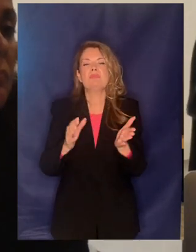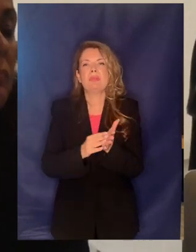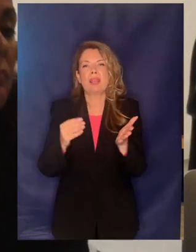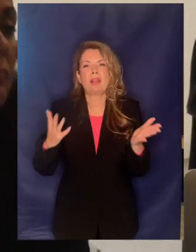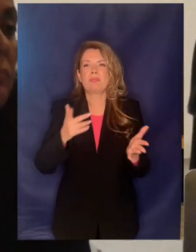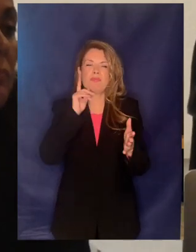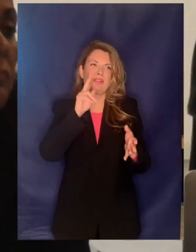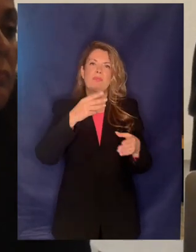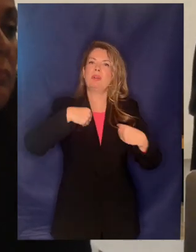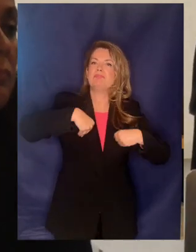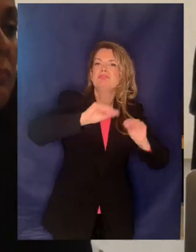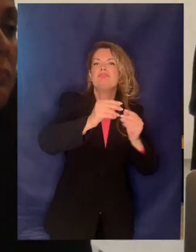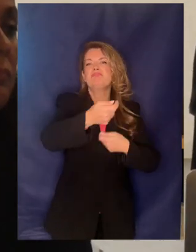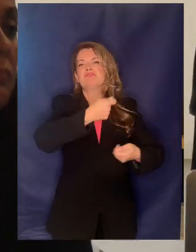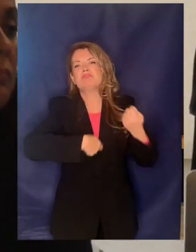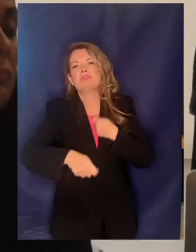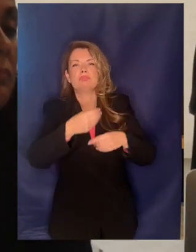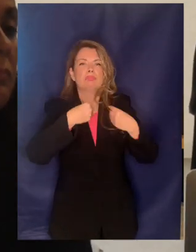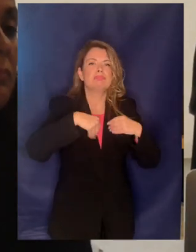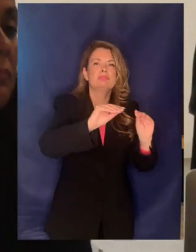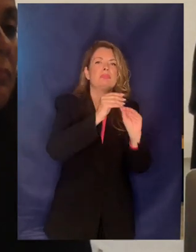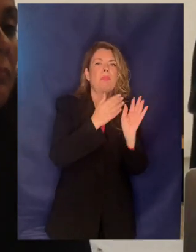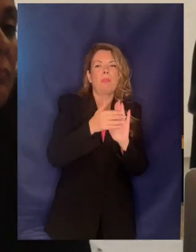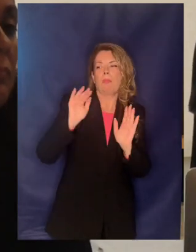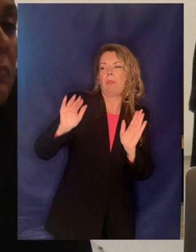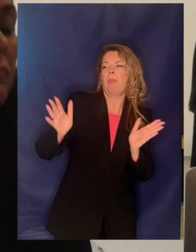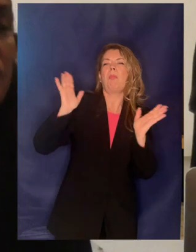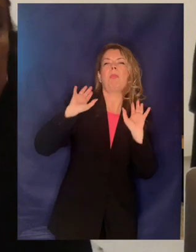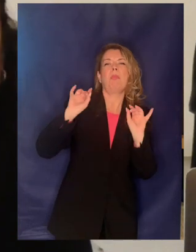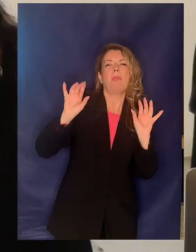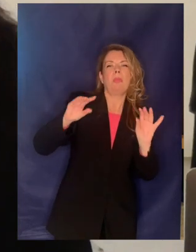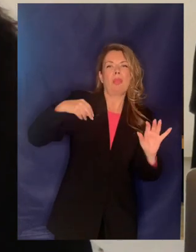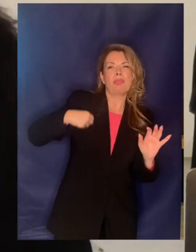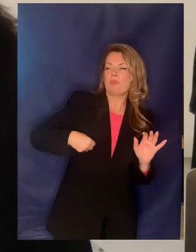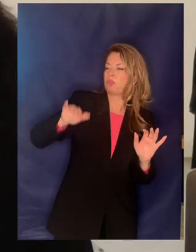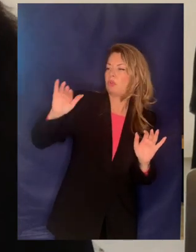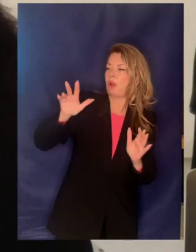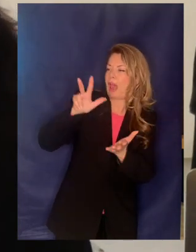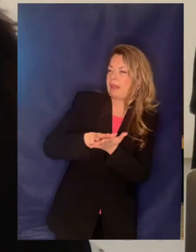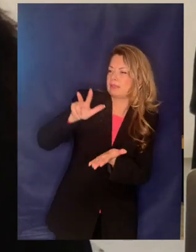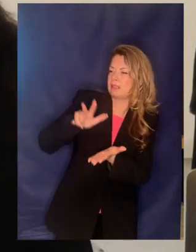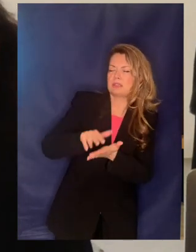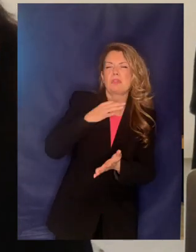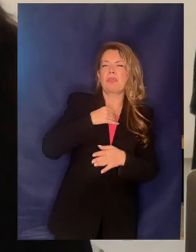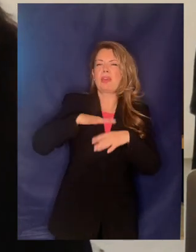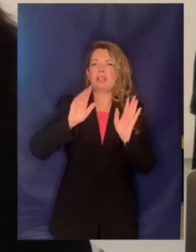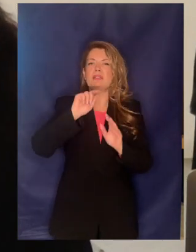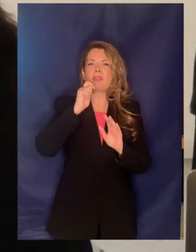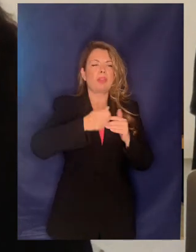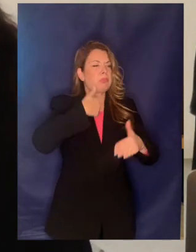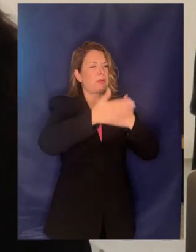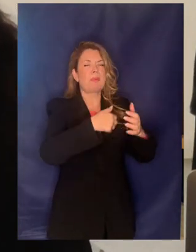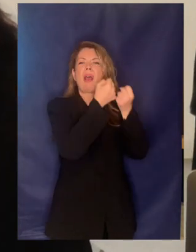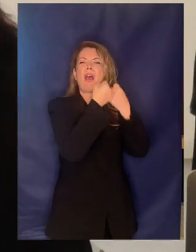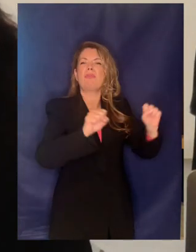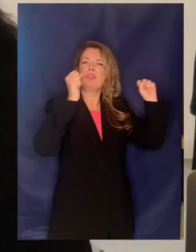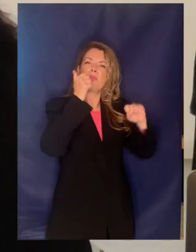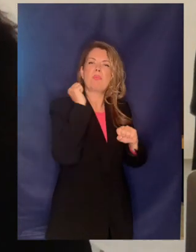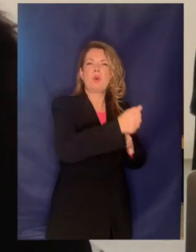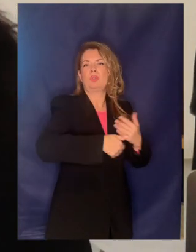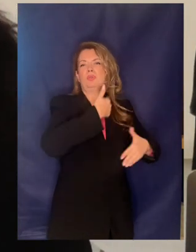κάνοντας αγοροπολισίες χωρίς δηλαδή να δώσει κανένα λόγο στο δημόσιο να πάρει την έγκριση του δημοσίου οπότε γίνεται μια άλλη ηλασία